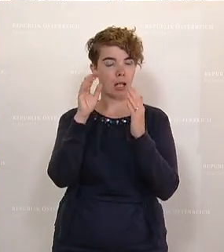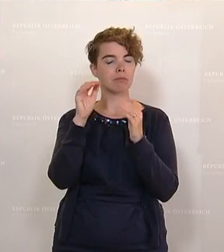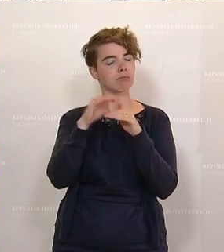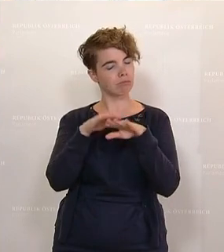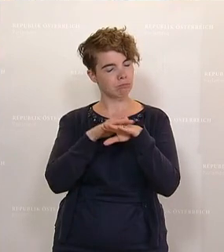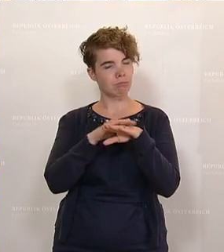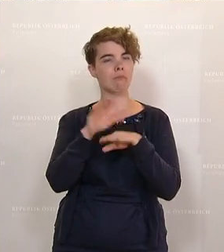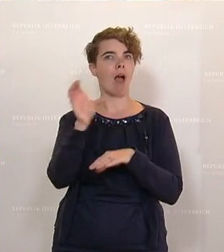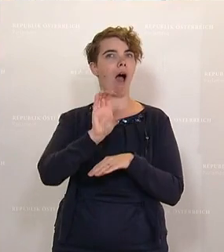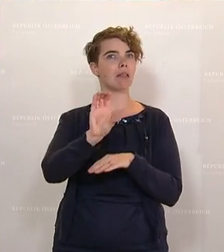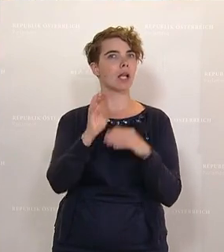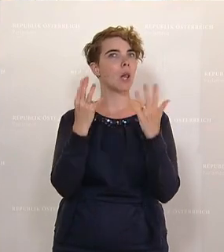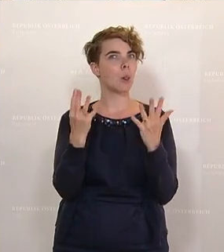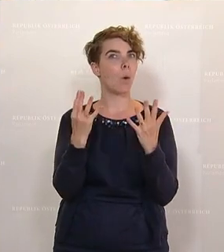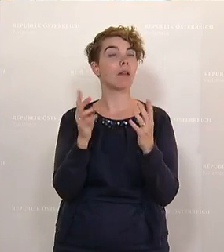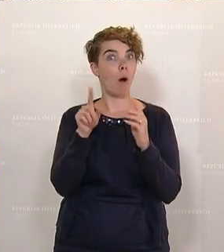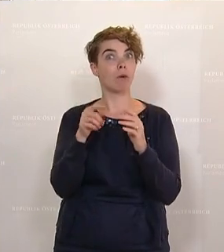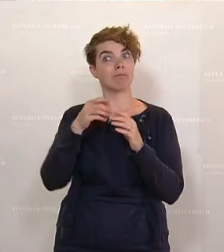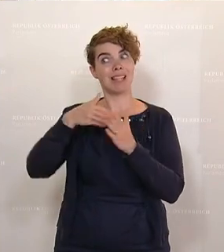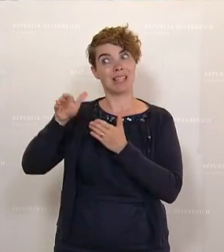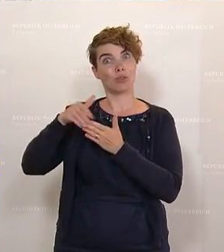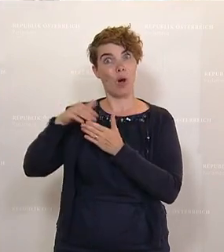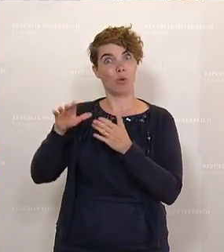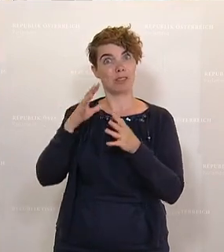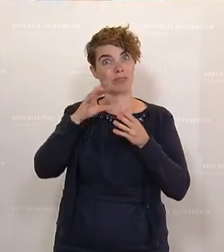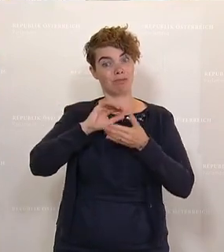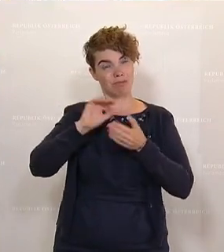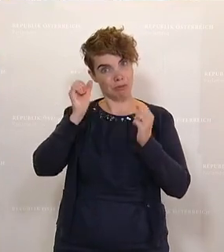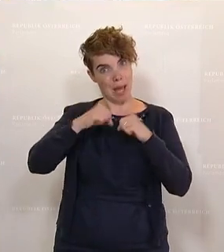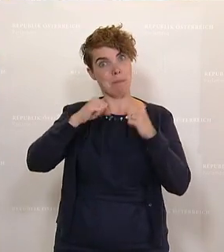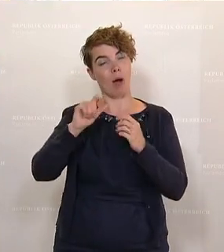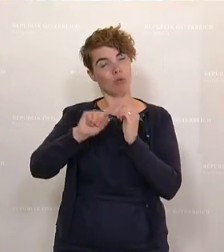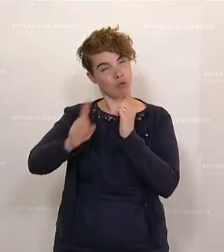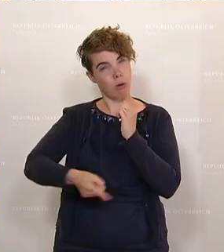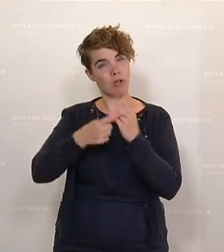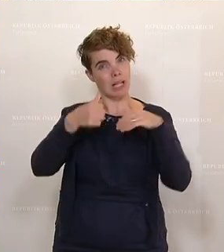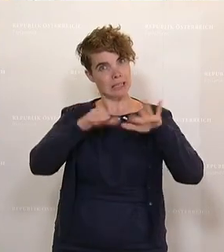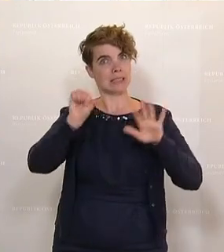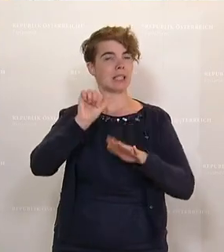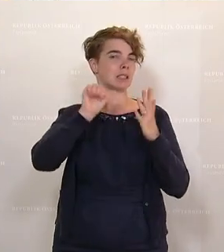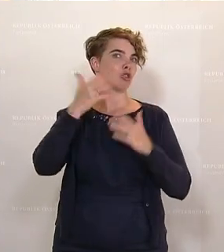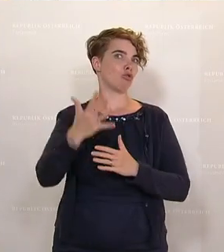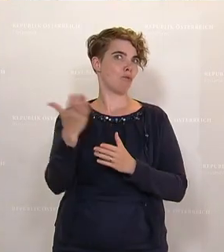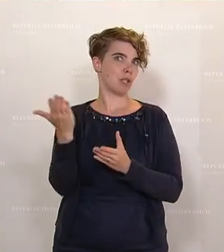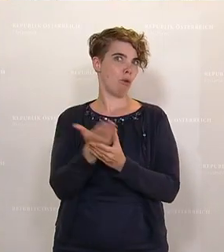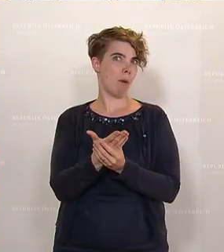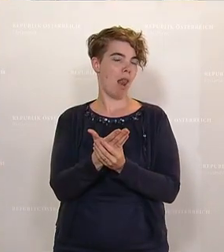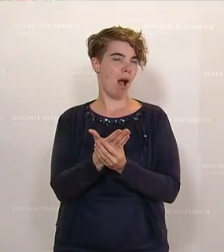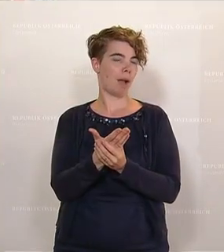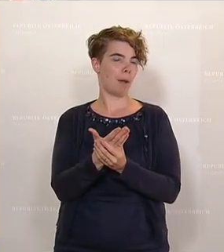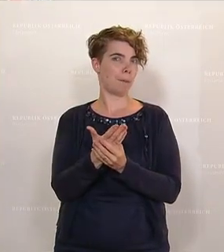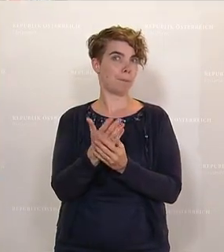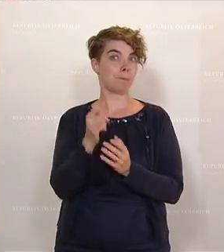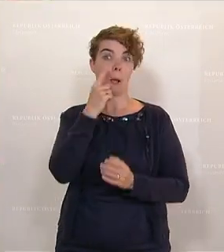Im Mai haben Bund-Länder-Konferenzen zum Thema Flüchtlingsversorgung stattgefunden. Dabei wurde unter anderem beschlossen, dass die Bundesländer vom